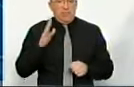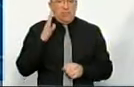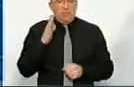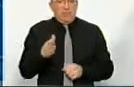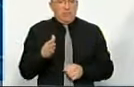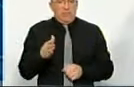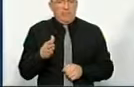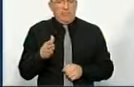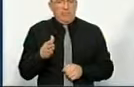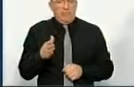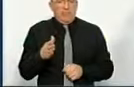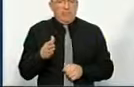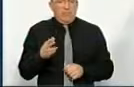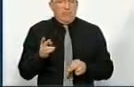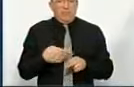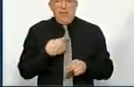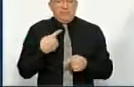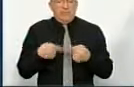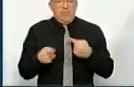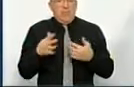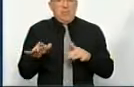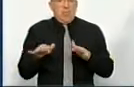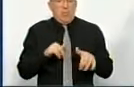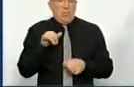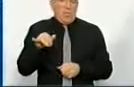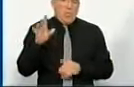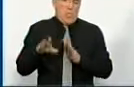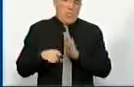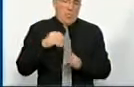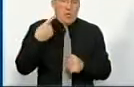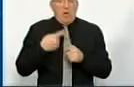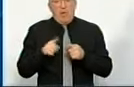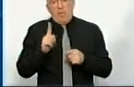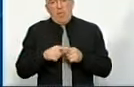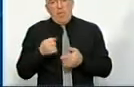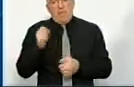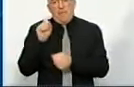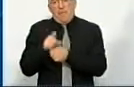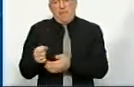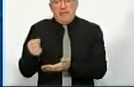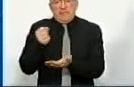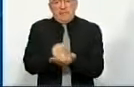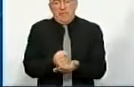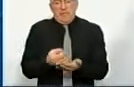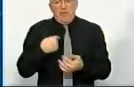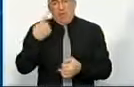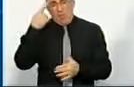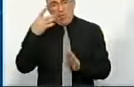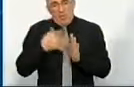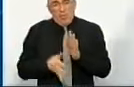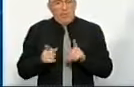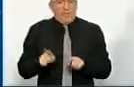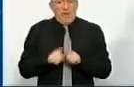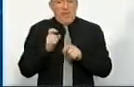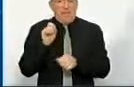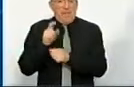без різниці. Яка процедура в нього? Його хтось обирає, чи його хтось призначає? Розумієте? Я все одно навіть